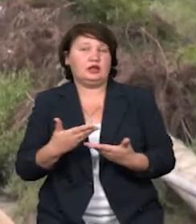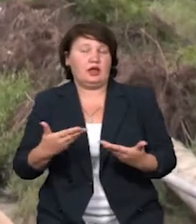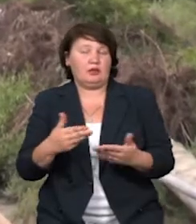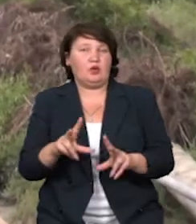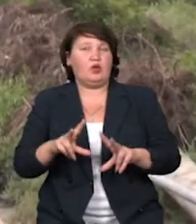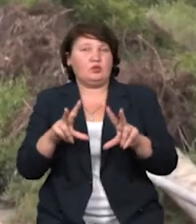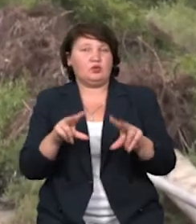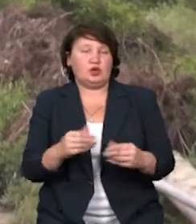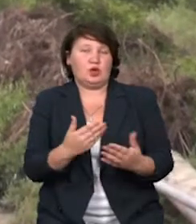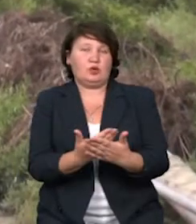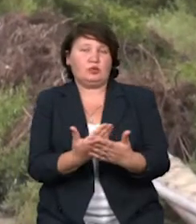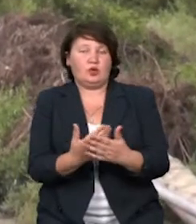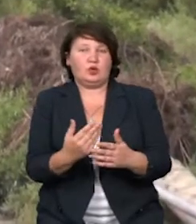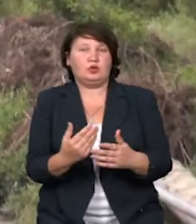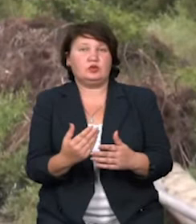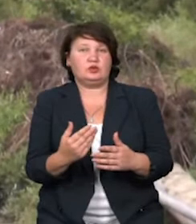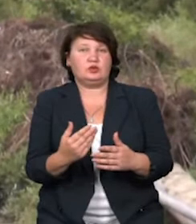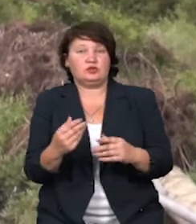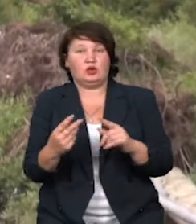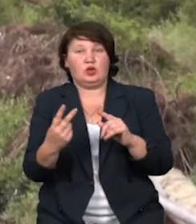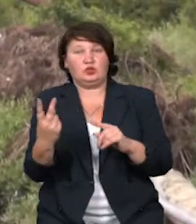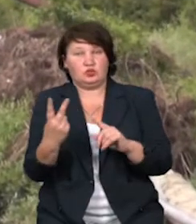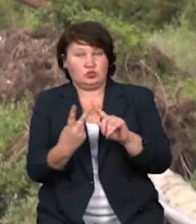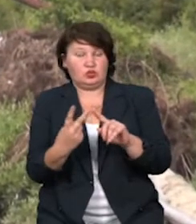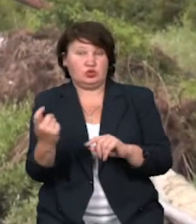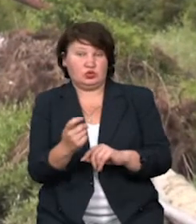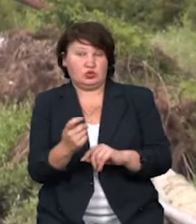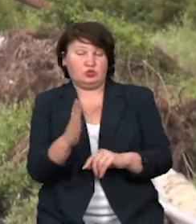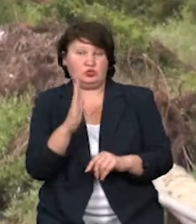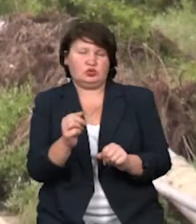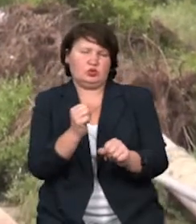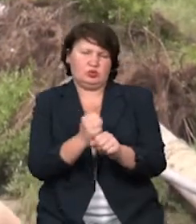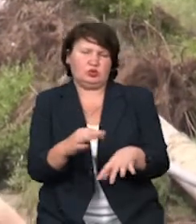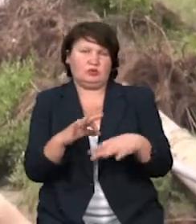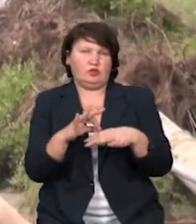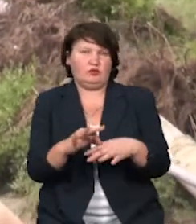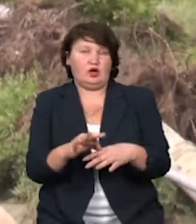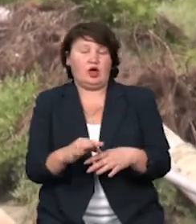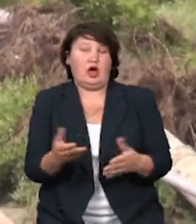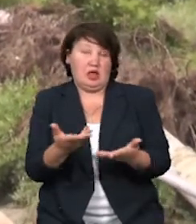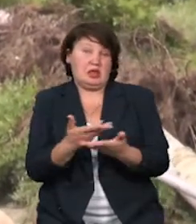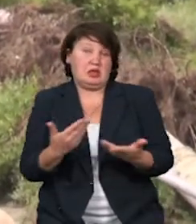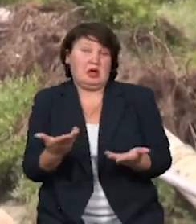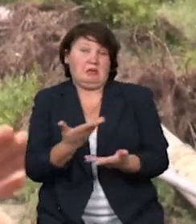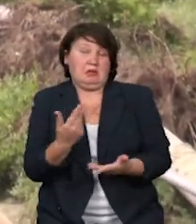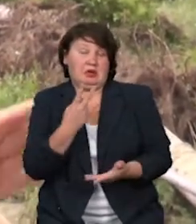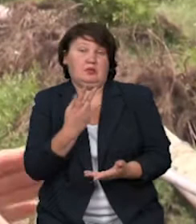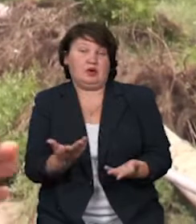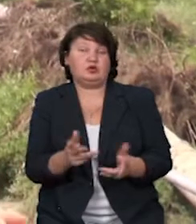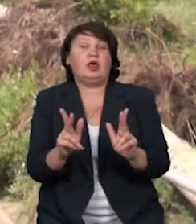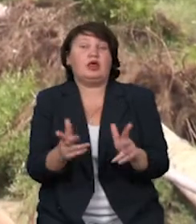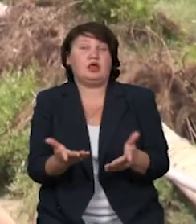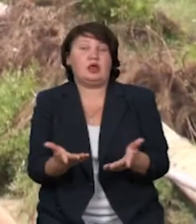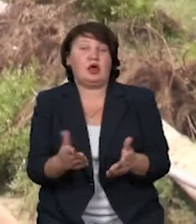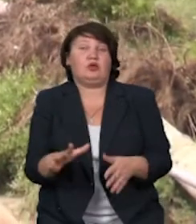буквально на другий тиждень роботи будуть проводитися. Але як ми бачимо, як воно